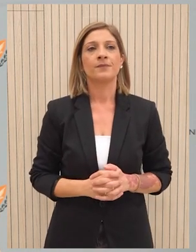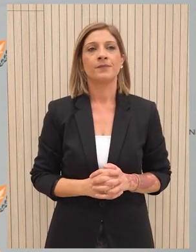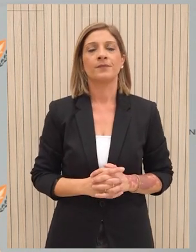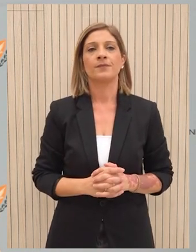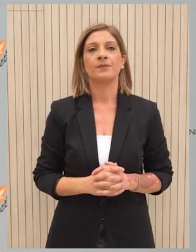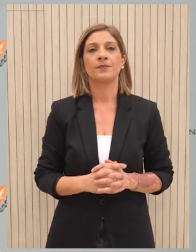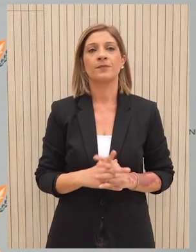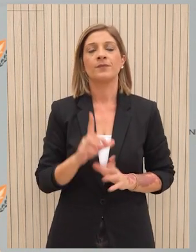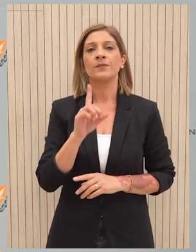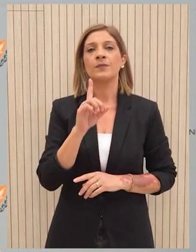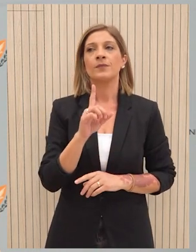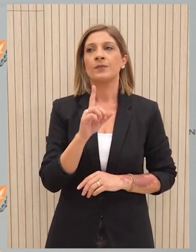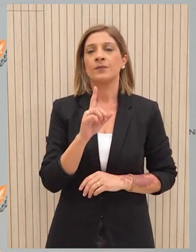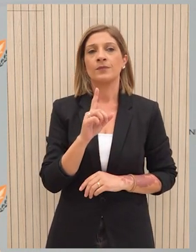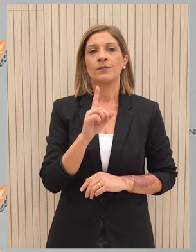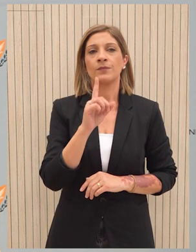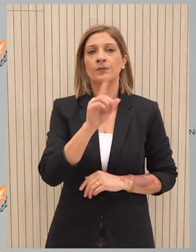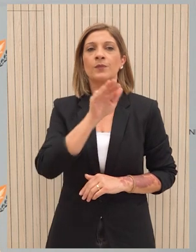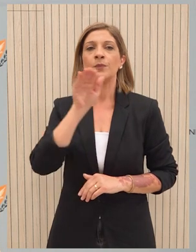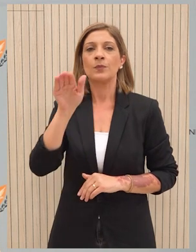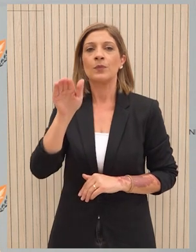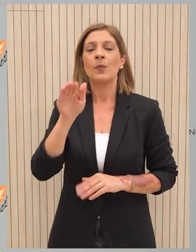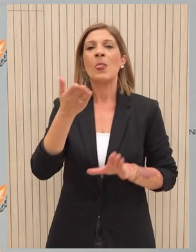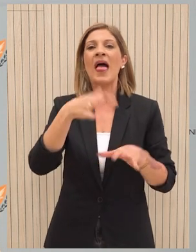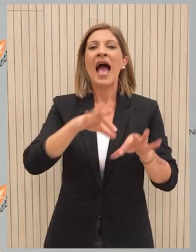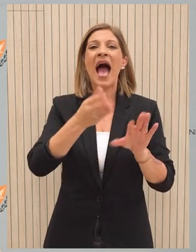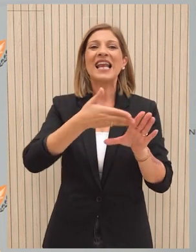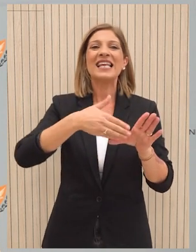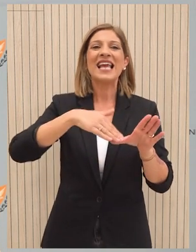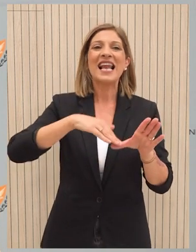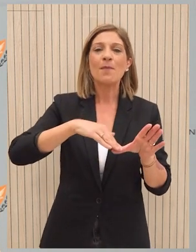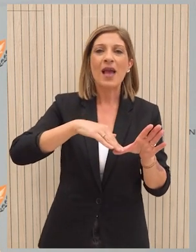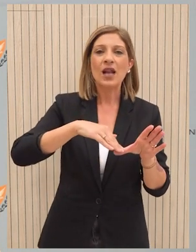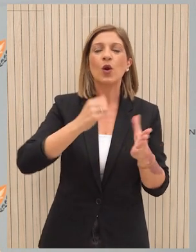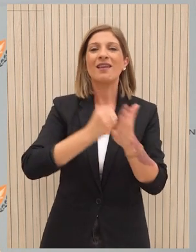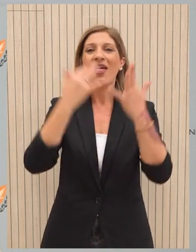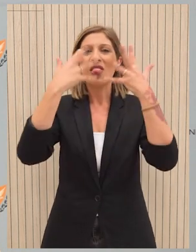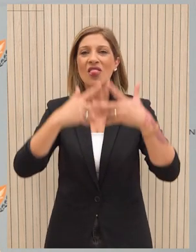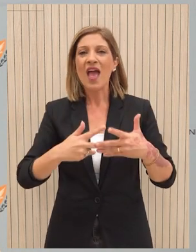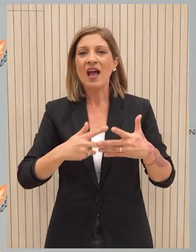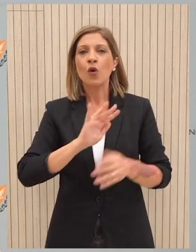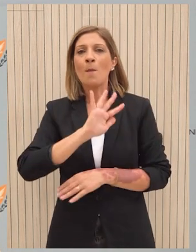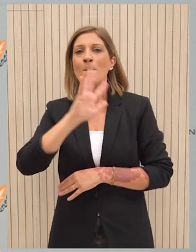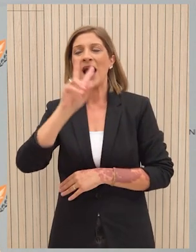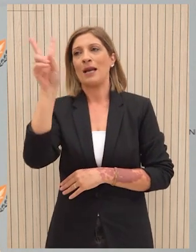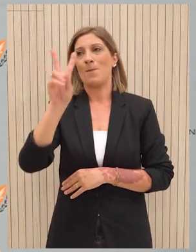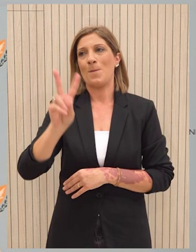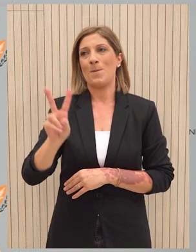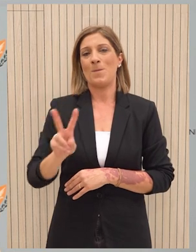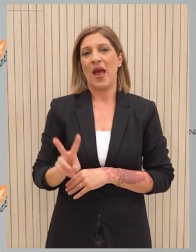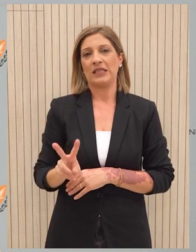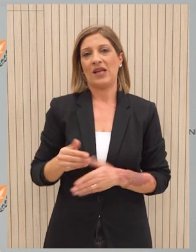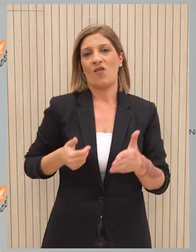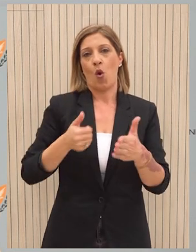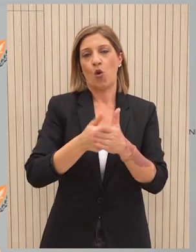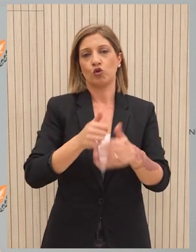Μέχρι την Παρασκευή στις 12